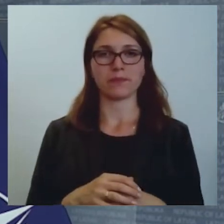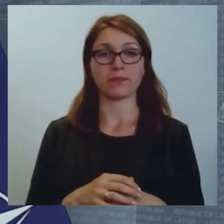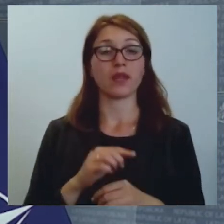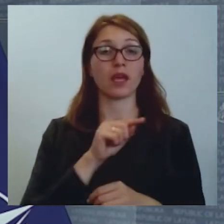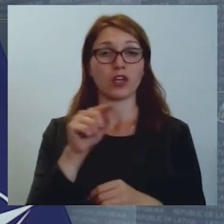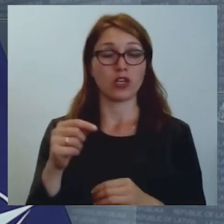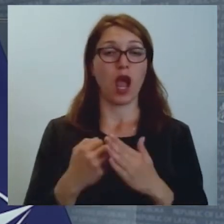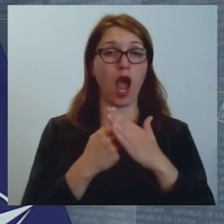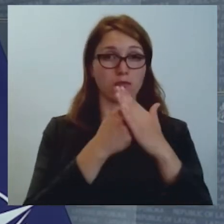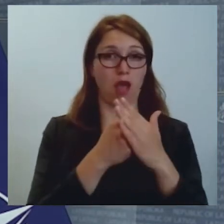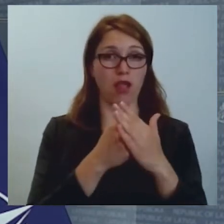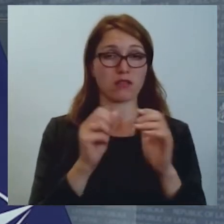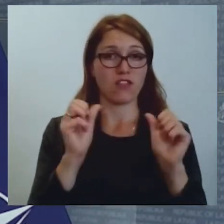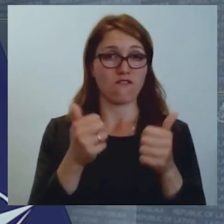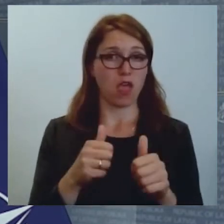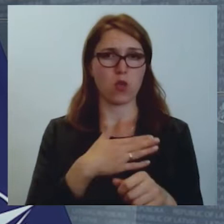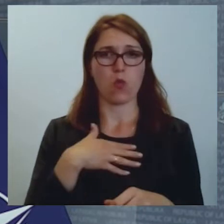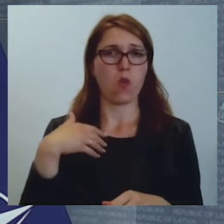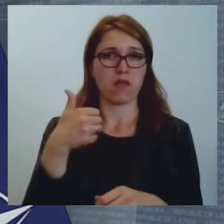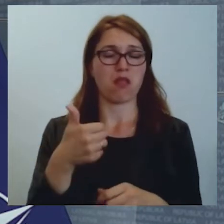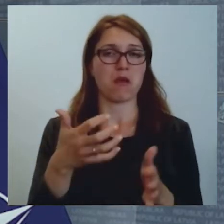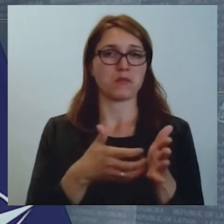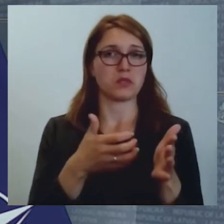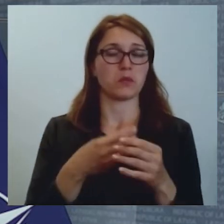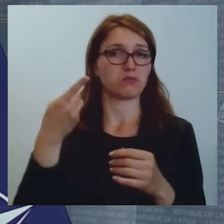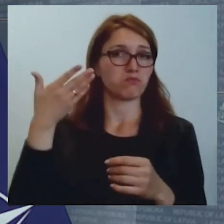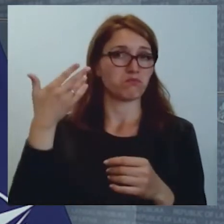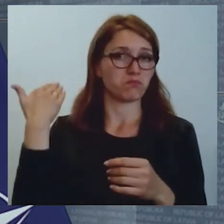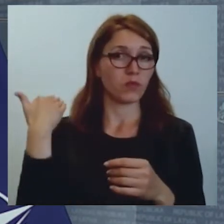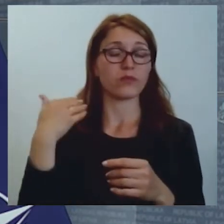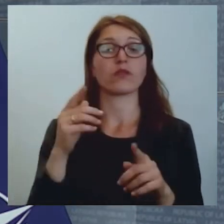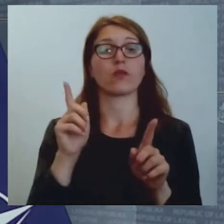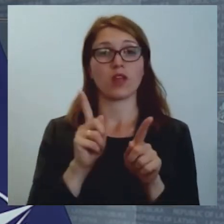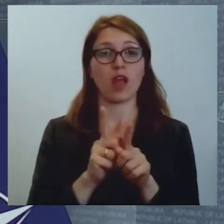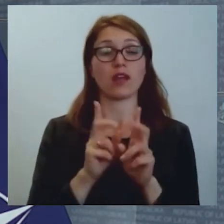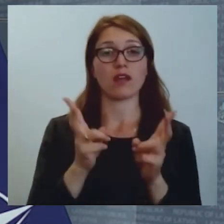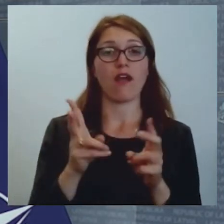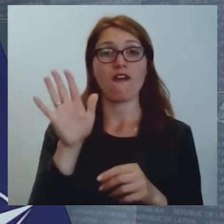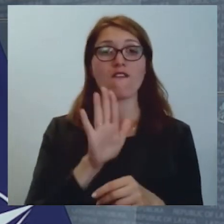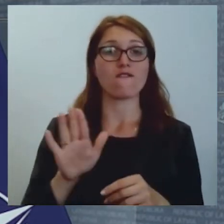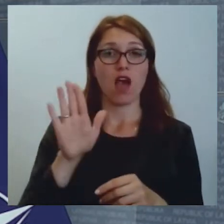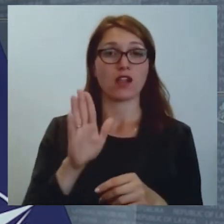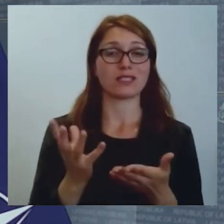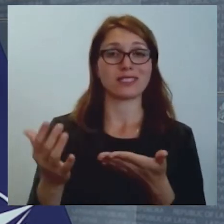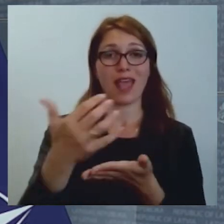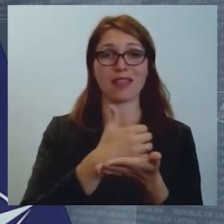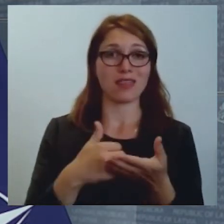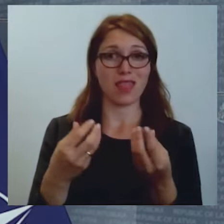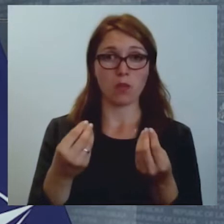veidi sev ir ļoti labi parādījuši un kā min valsts ieņēmuma dienas spēc